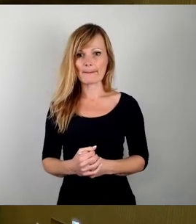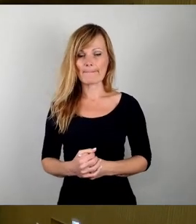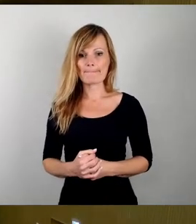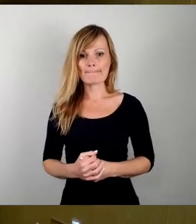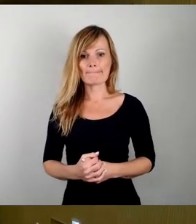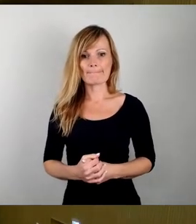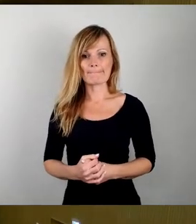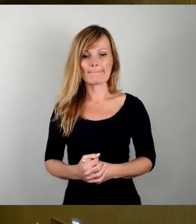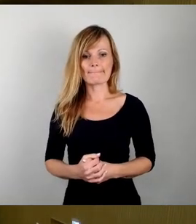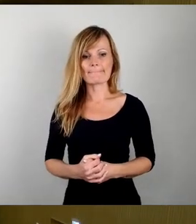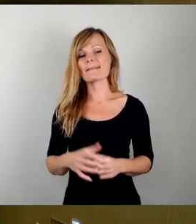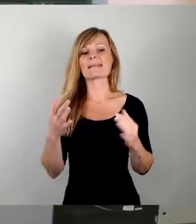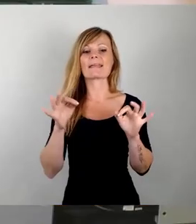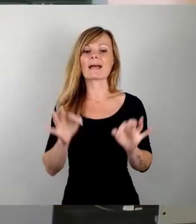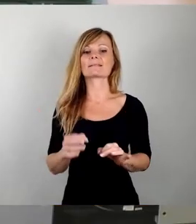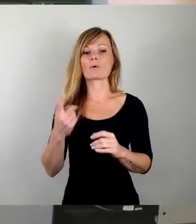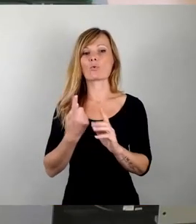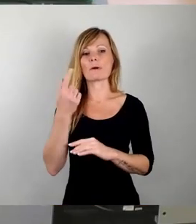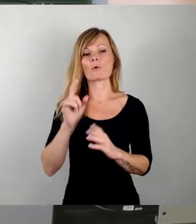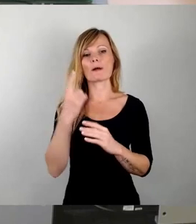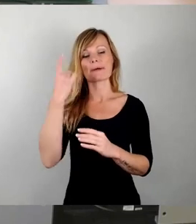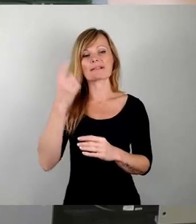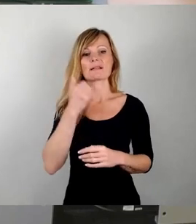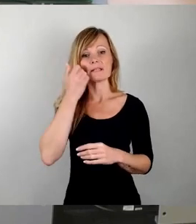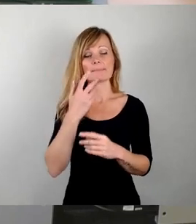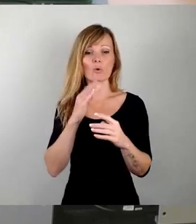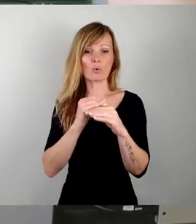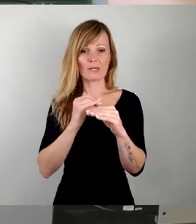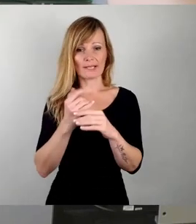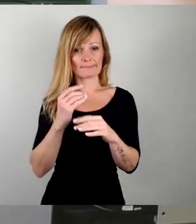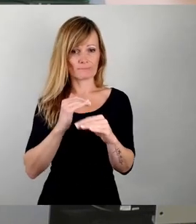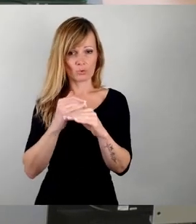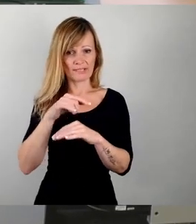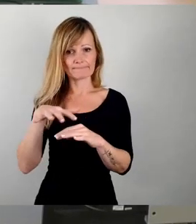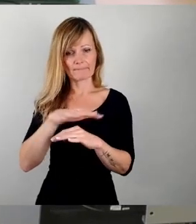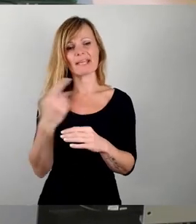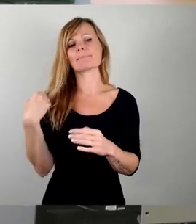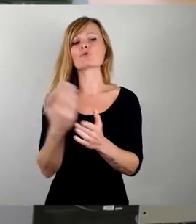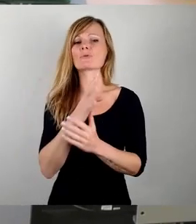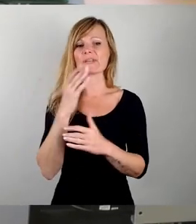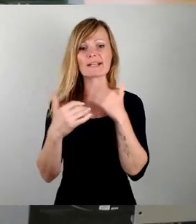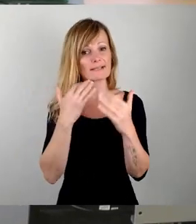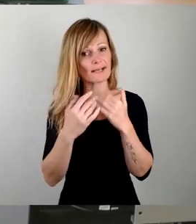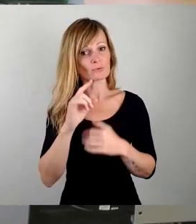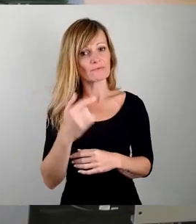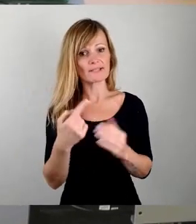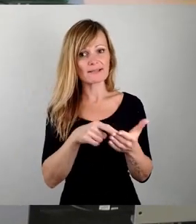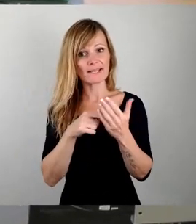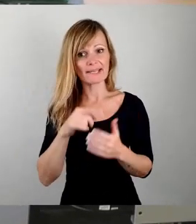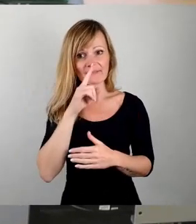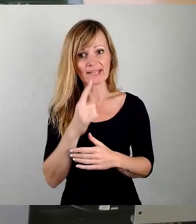Sehr geehrter Herr Oberbürgermeister, liebe Kolleginnen und Kollegen, nun wurde ja schon viel gesagt. Und es zeigt sich wieder, wenn man es auch ein bisschen